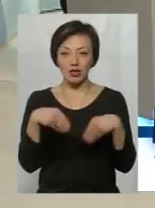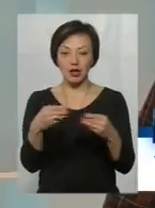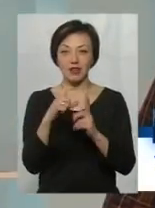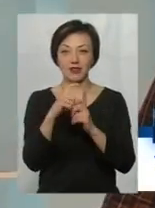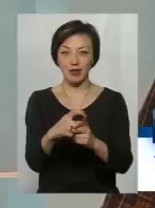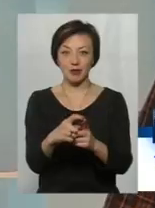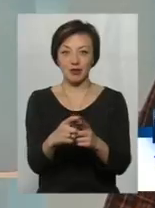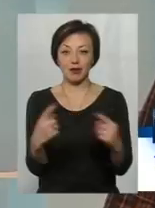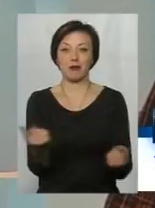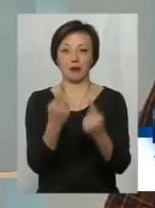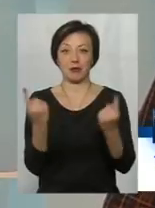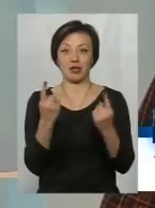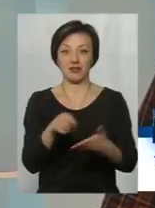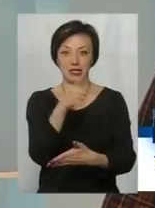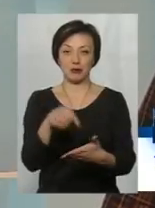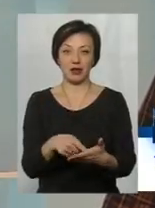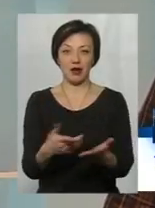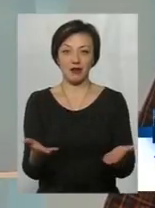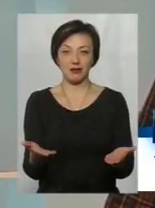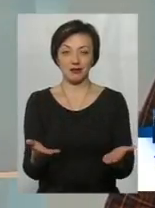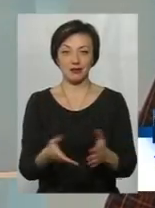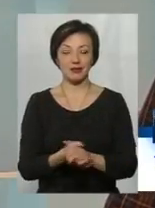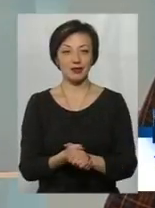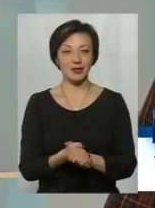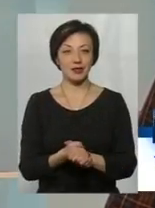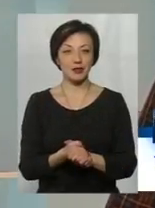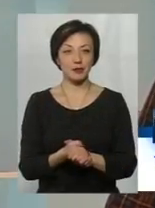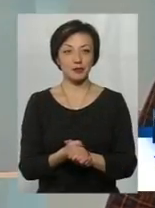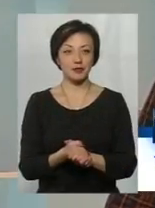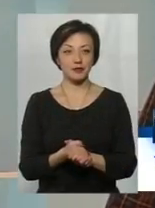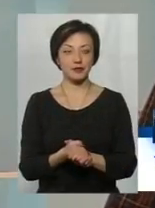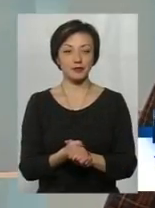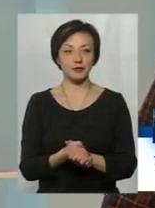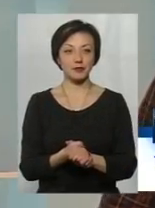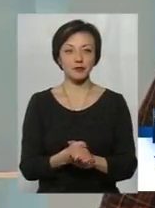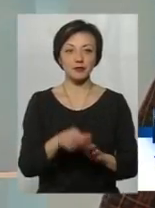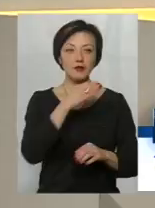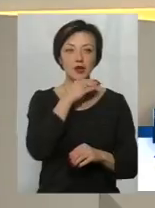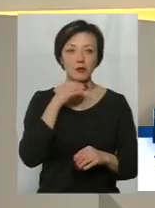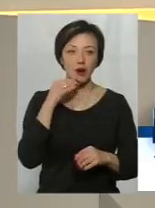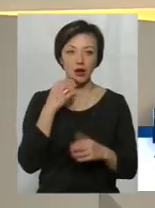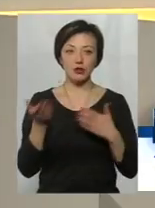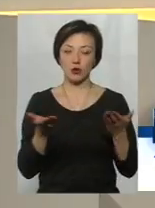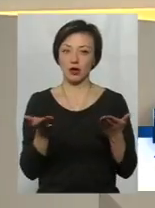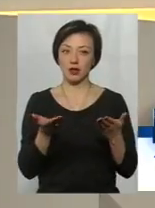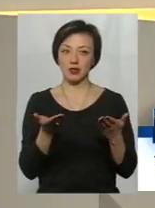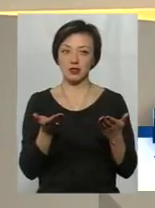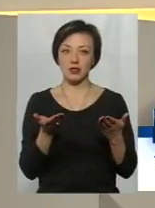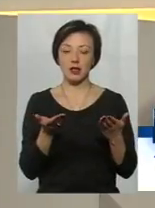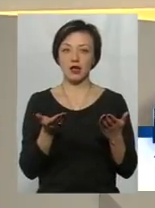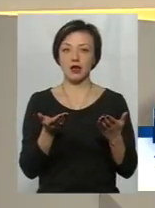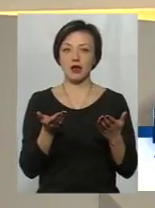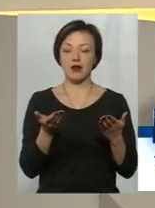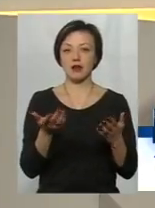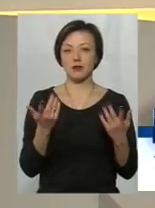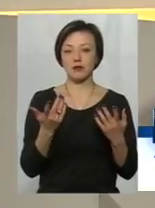роботодавцю на якісь примітивні запитання. Натомість багато якихось топових зараз бізнесменів